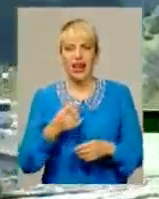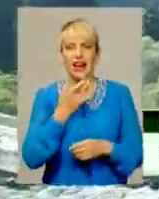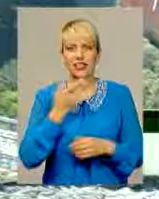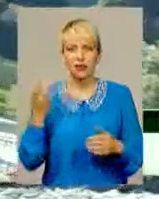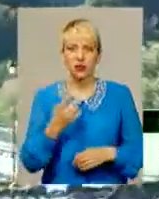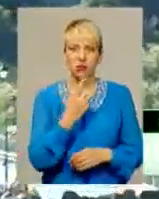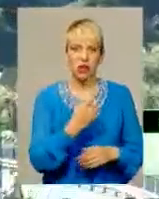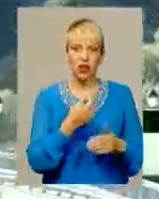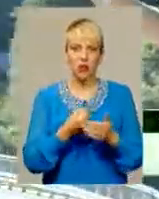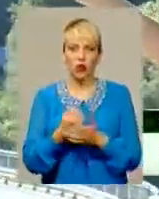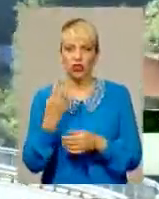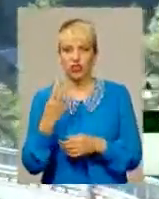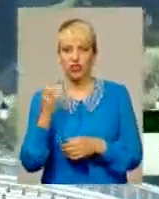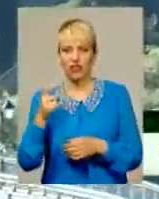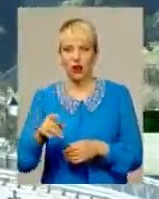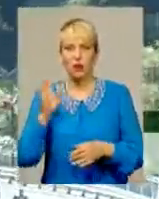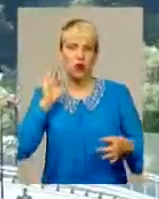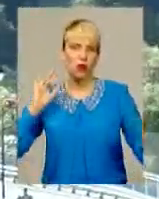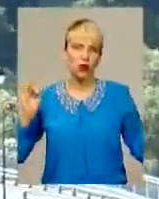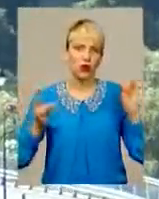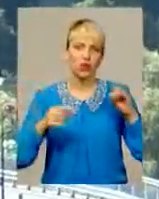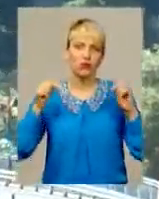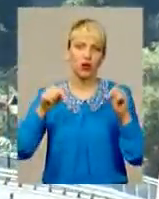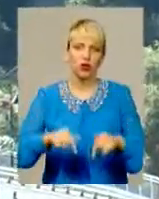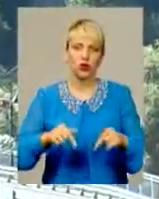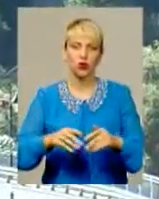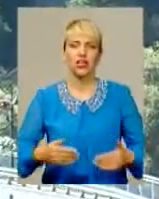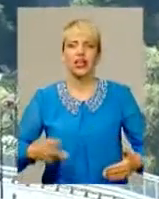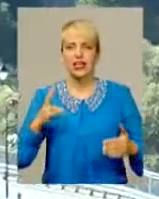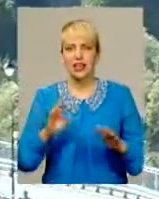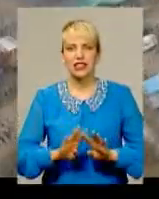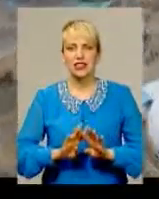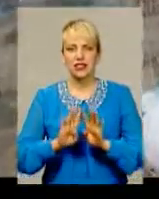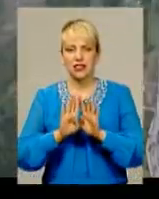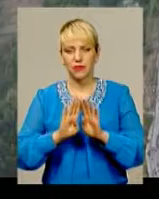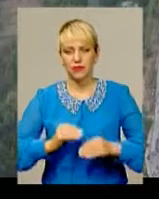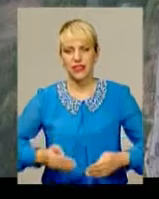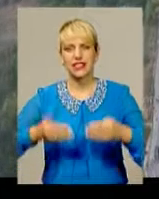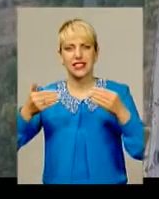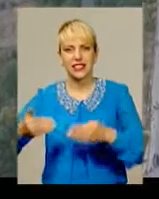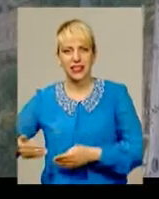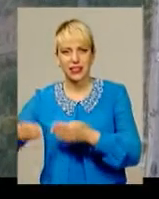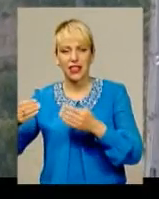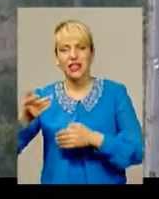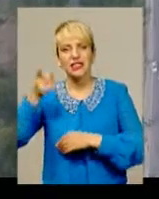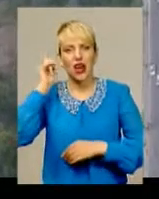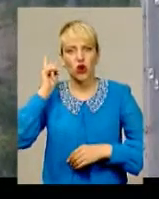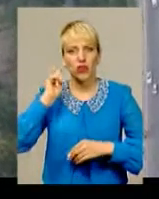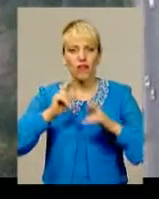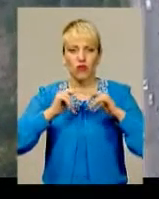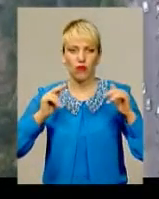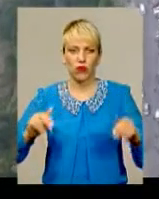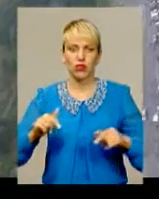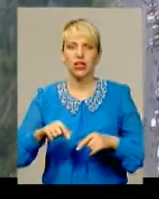вересня прогремить ось тут, довкола стін стародавньої Кам'янецької фортеці. Цьогоріч Республіка розширює свої